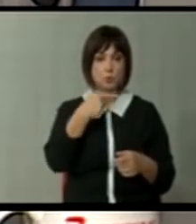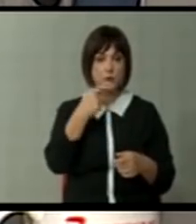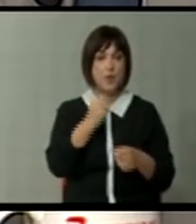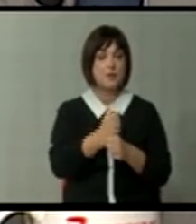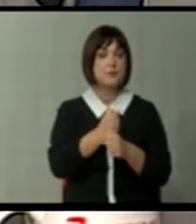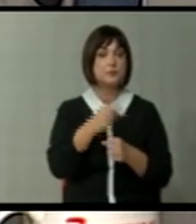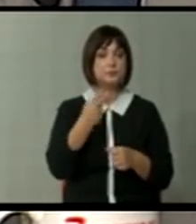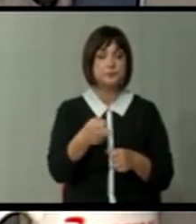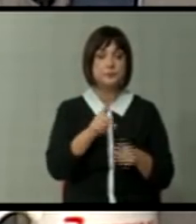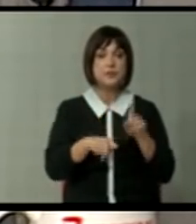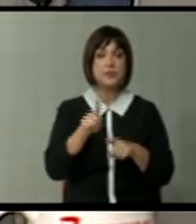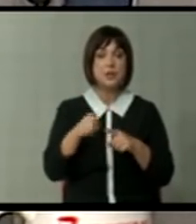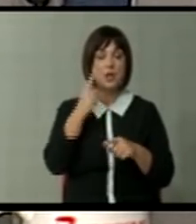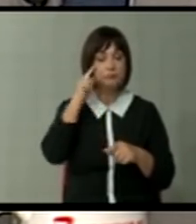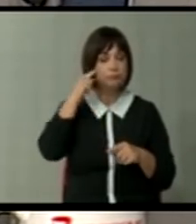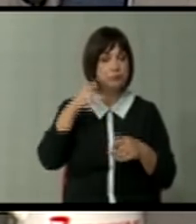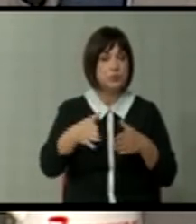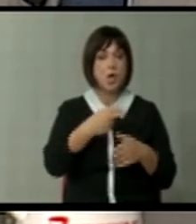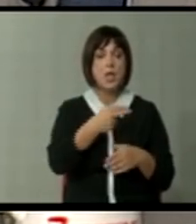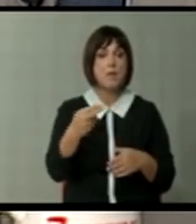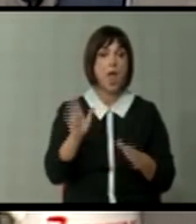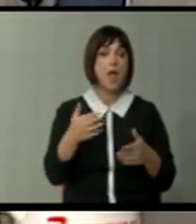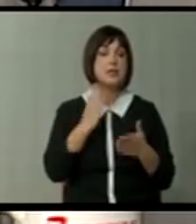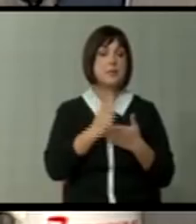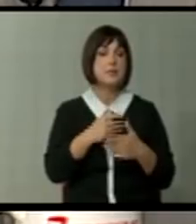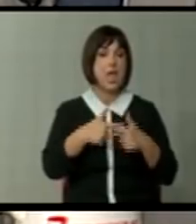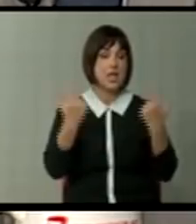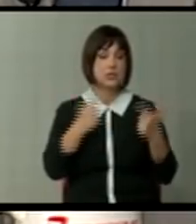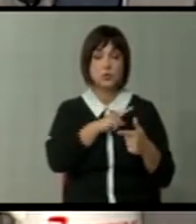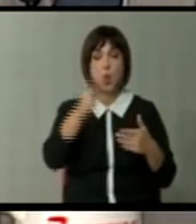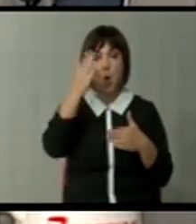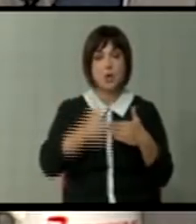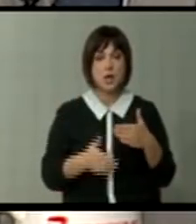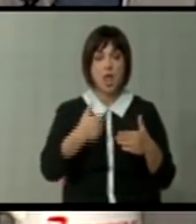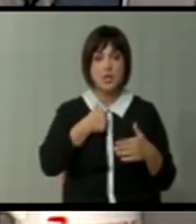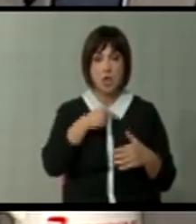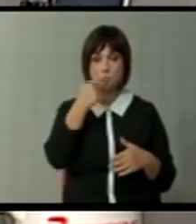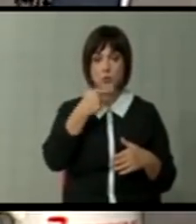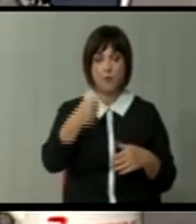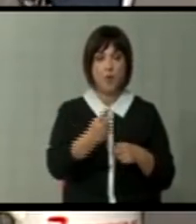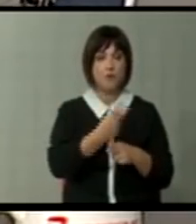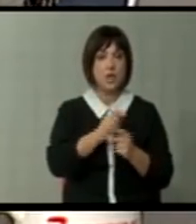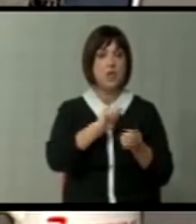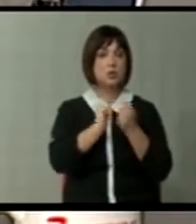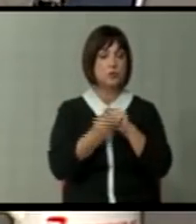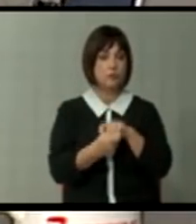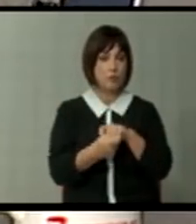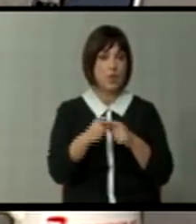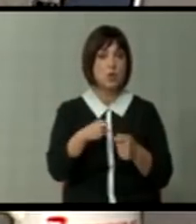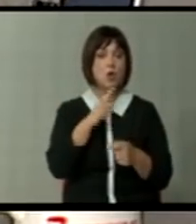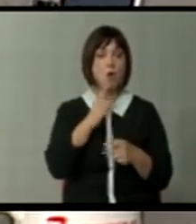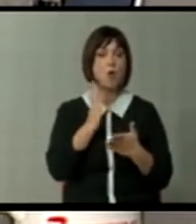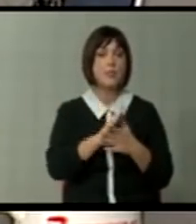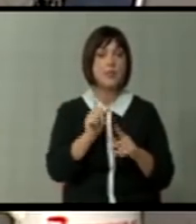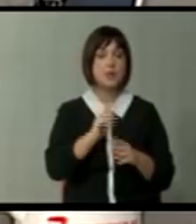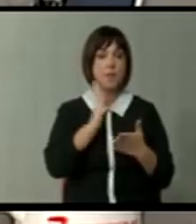за процесијам, очигледно, некој е обседнат со својими инија, па да бидиме вака јасни до крај. Јас зборуваме во оваа држава за реформи, за процес на реформи, што